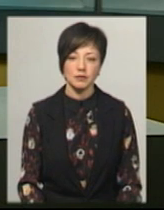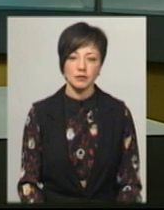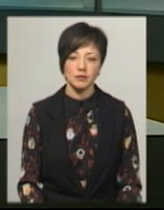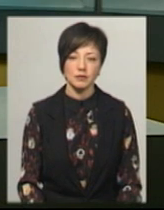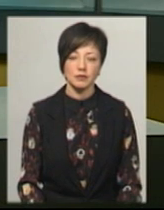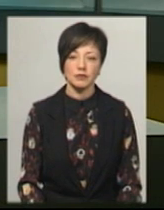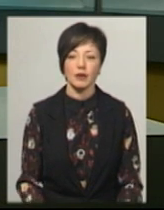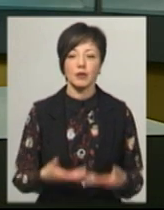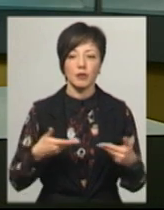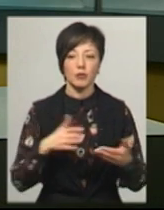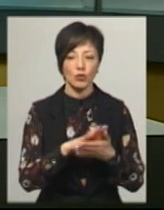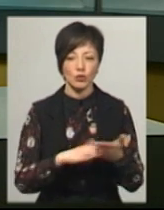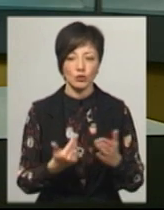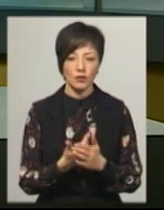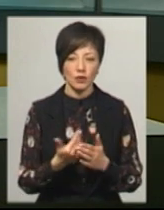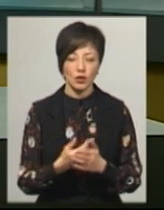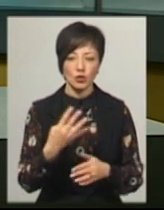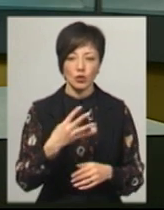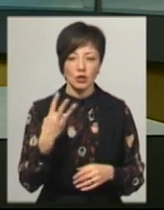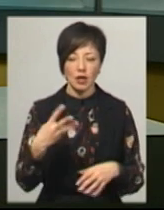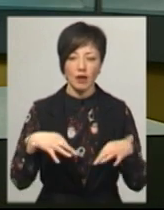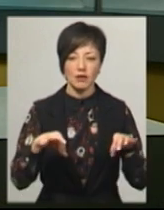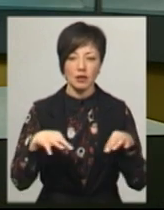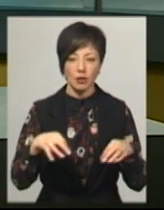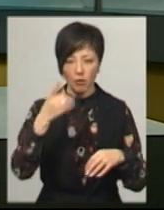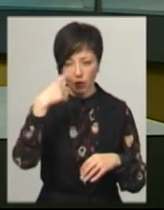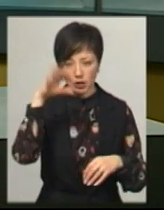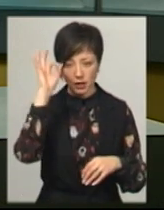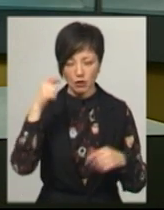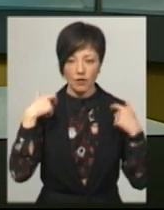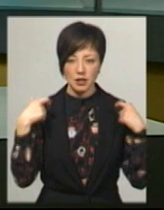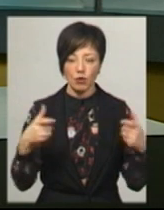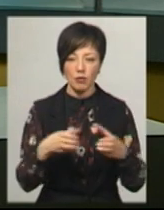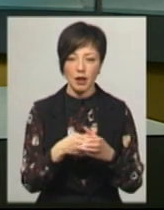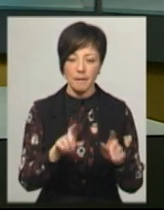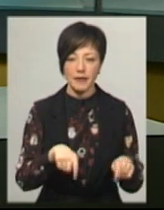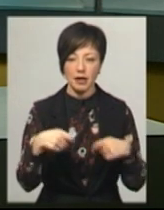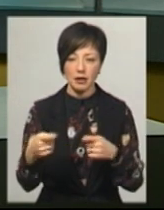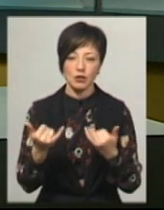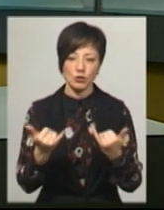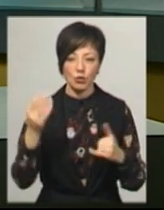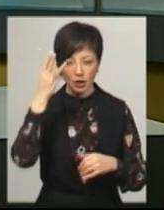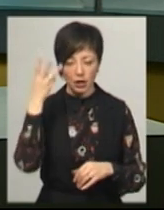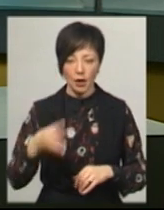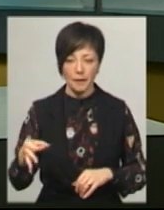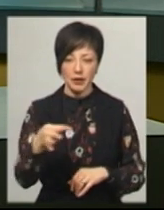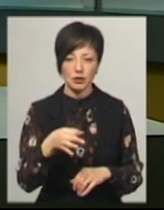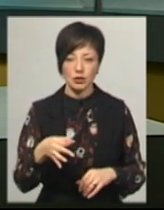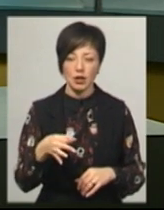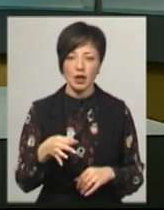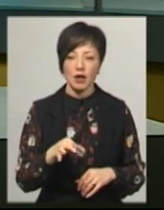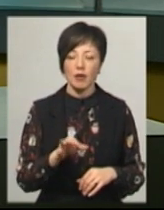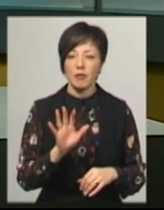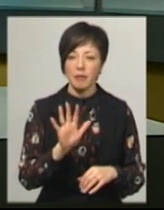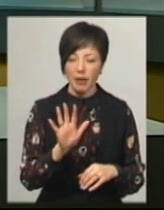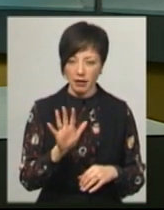Ми продовжуємо випуск новин. 43 автівки для поліцейських офіцерів громад передали сьогодні на Хмельниччині. Область – п